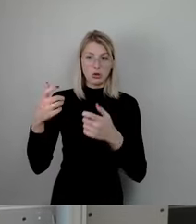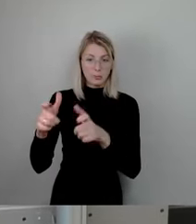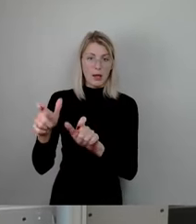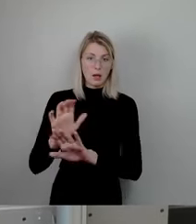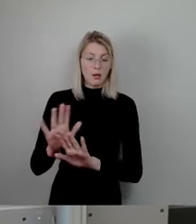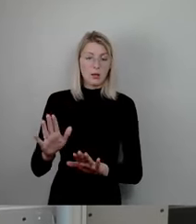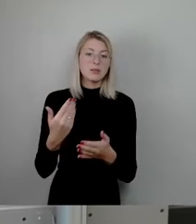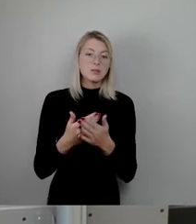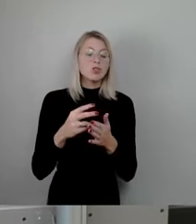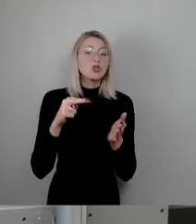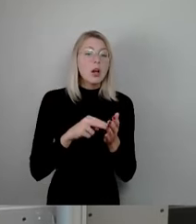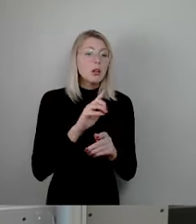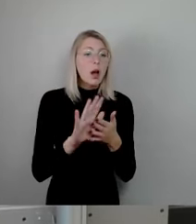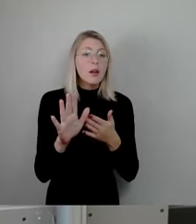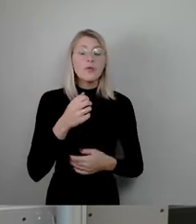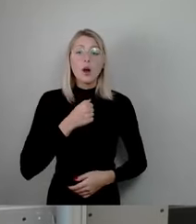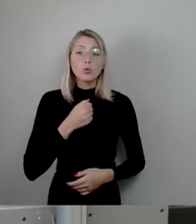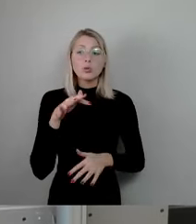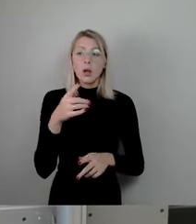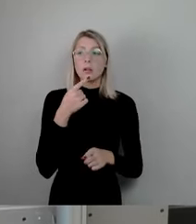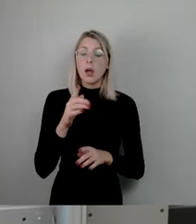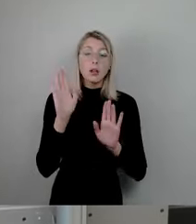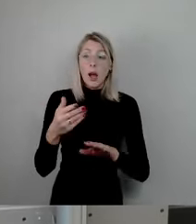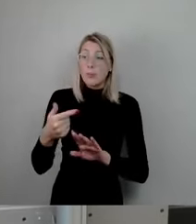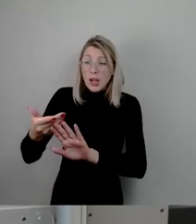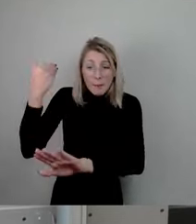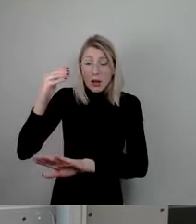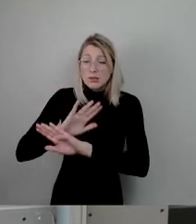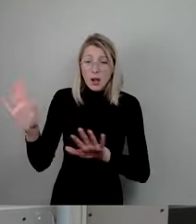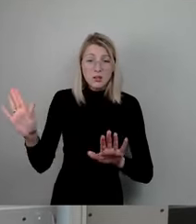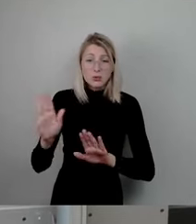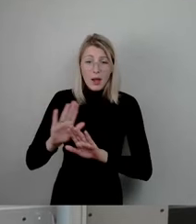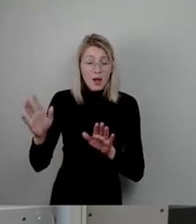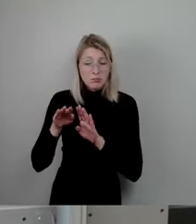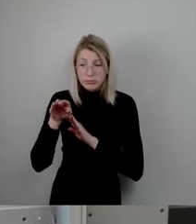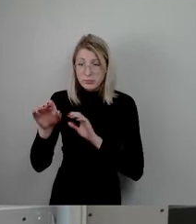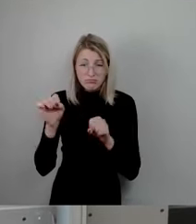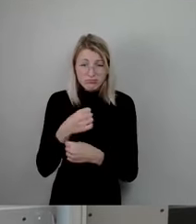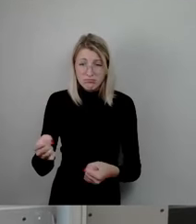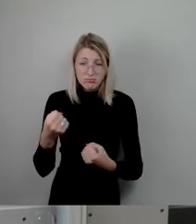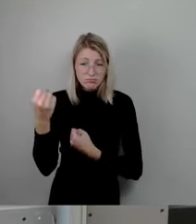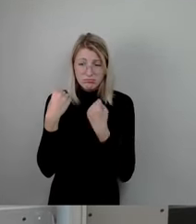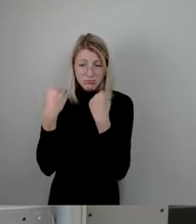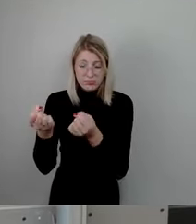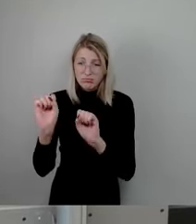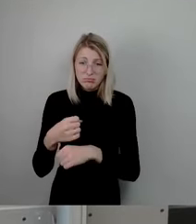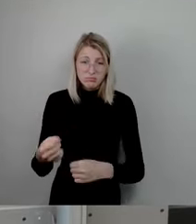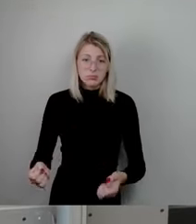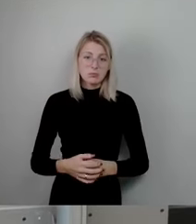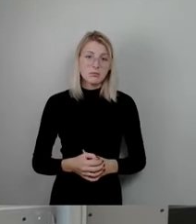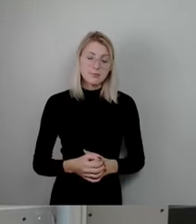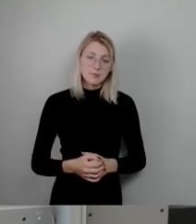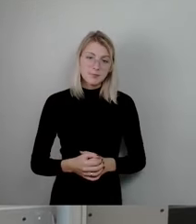raus, bevor diese Brücke eingestürzt gewesen ist. Wir brauchen jetzt nicht nur in Dresden eine besondere